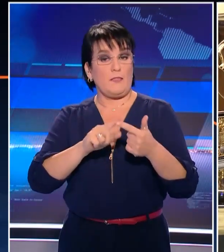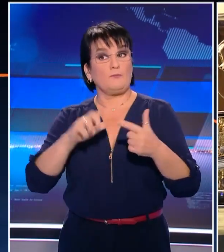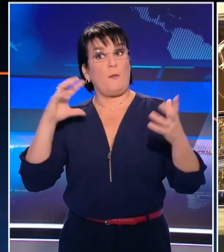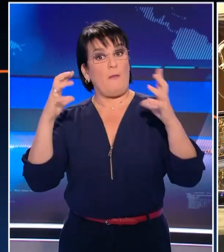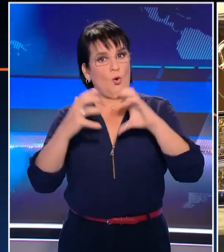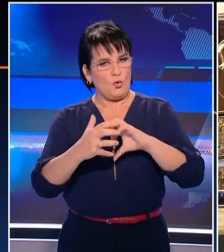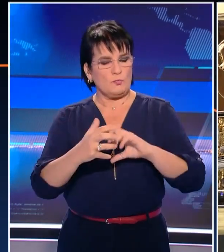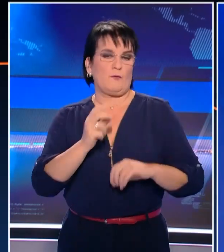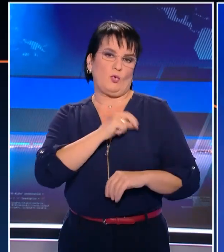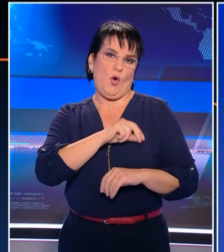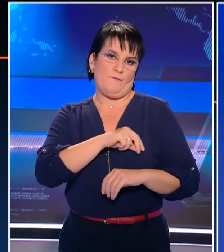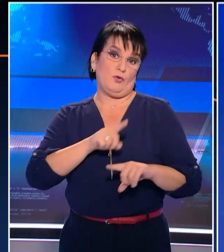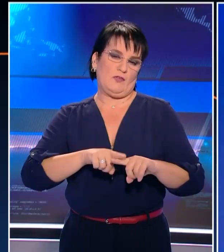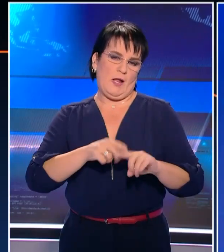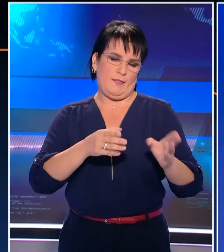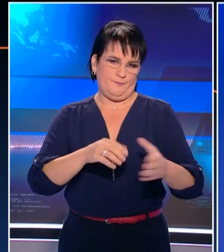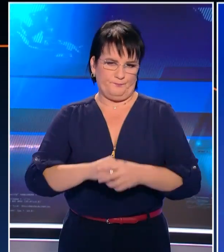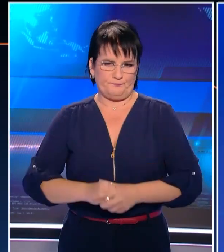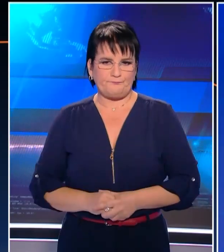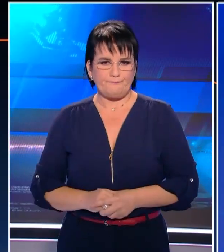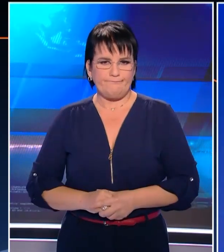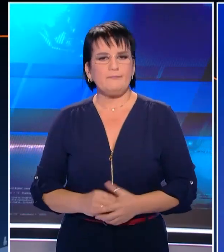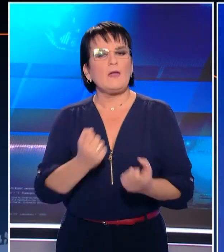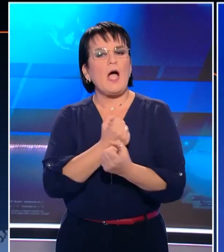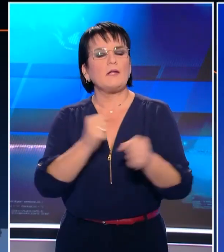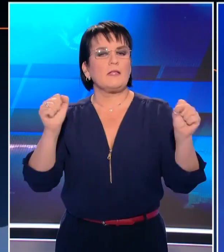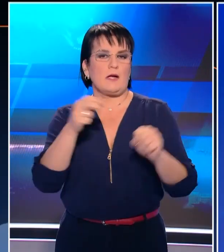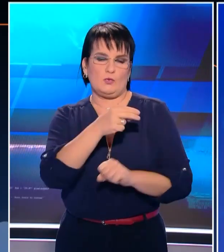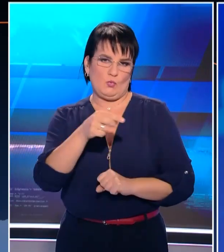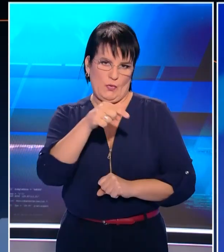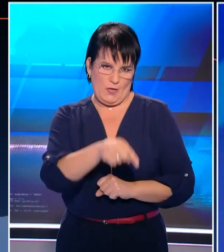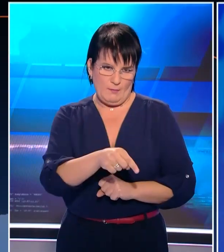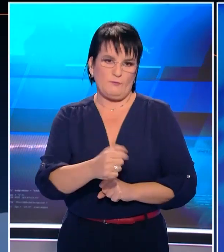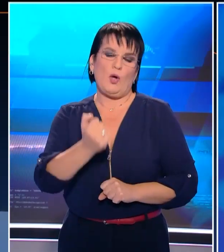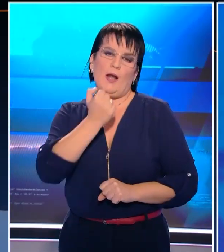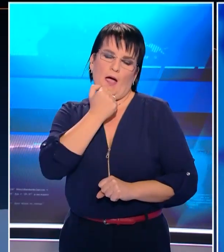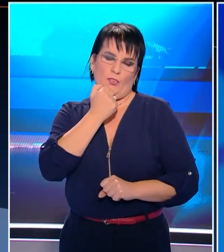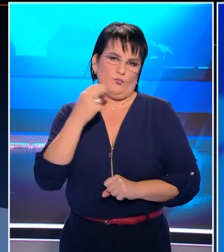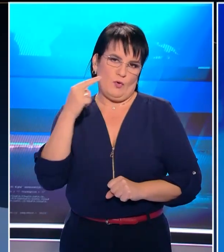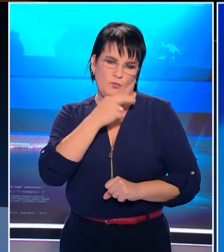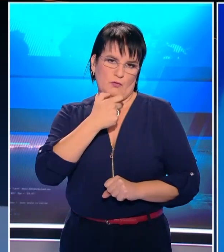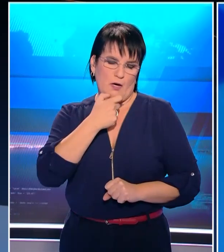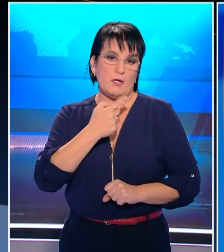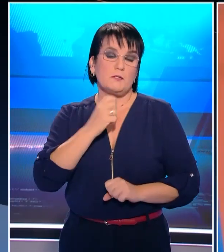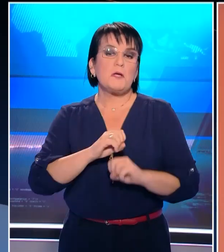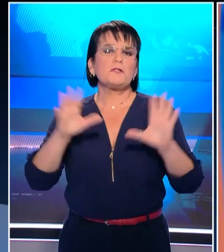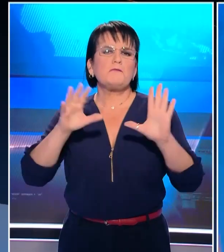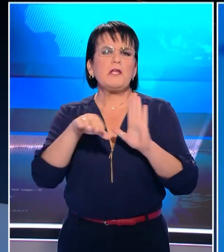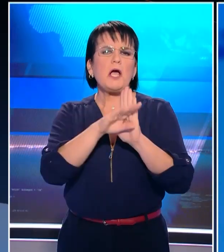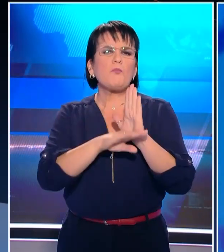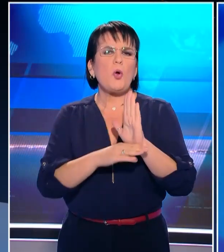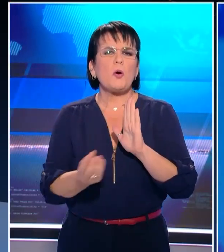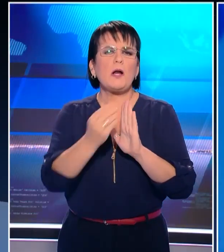ίσως είναι το μεγάλο κέρδος. Έντονες αντιδράσεις προκαλεί το διπλωματικό φάουλ του Ρίση Σούνακ ο οποίος ακύρωσε ξαφνικά τη